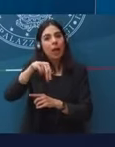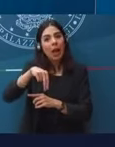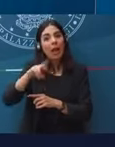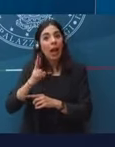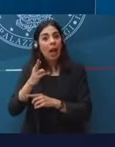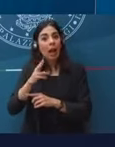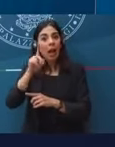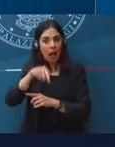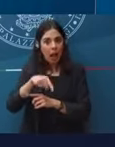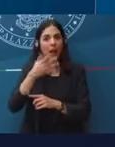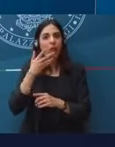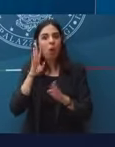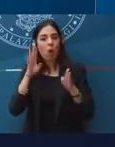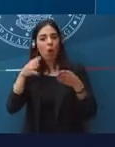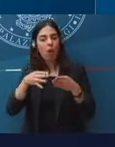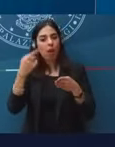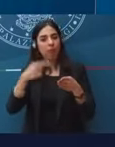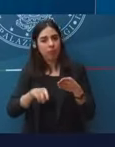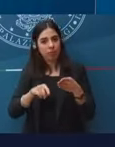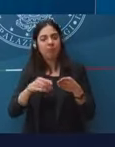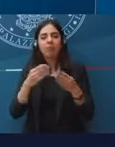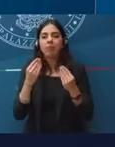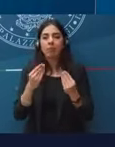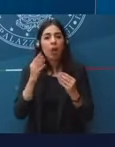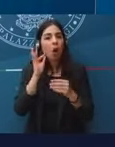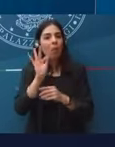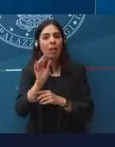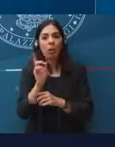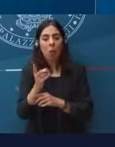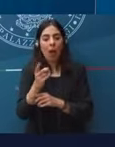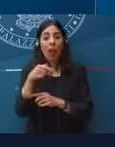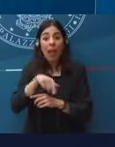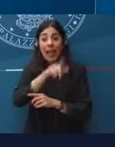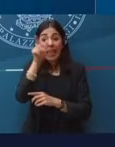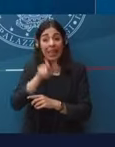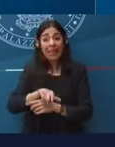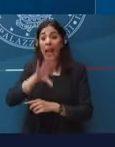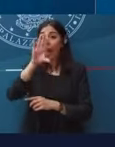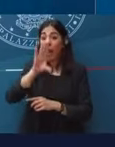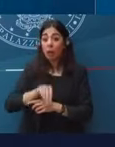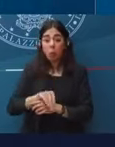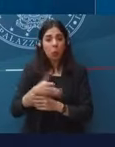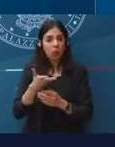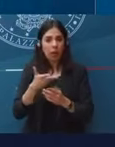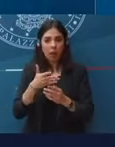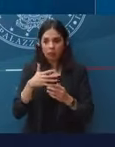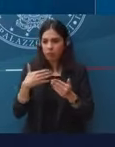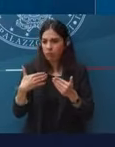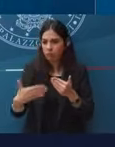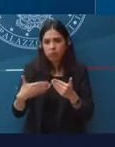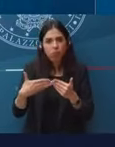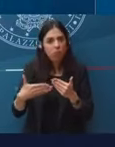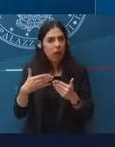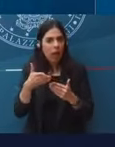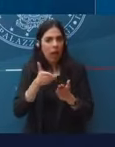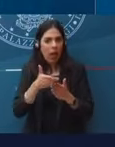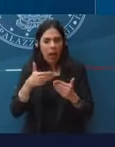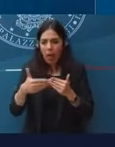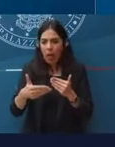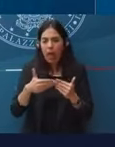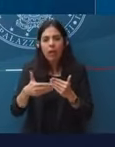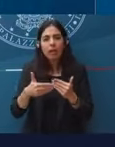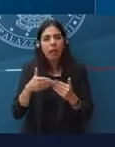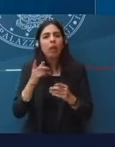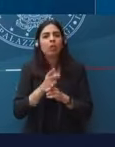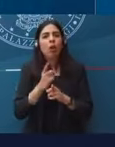dotare l'intero Paese in alcuni anni di una infrastruttura di comunicazioni